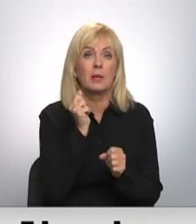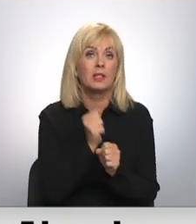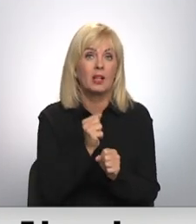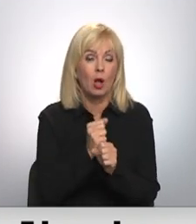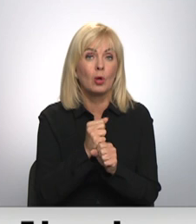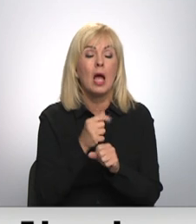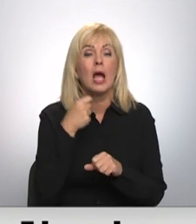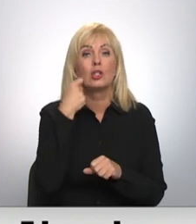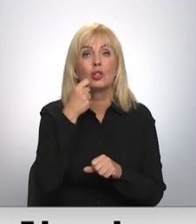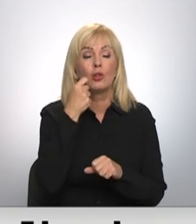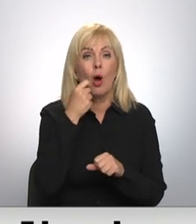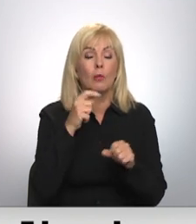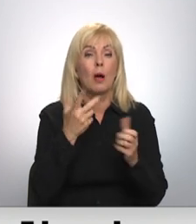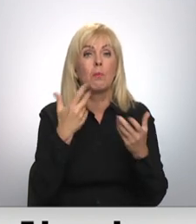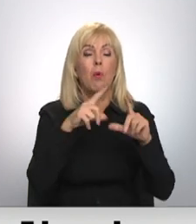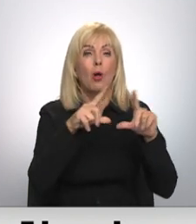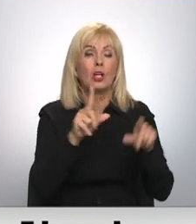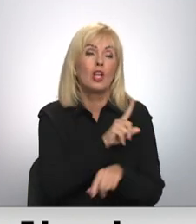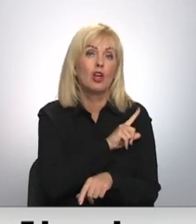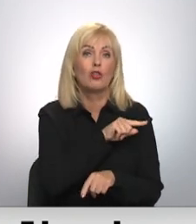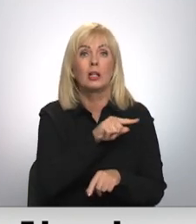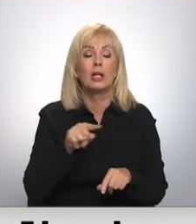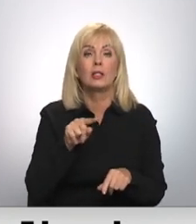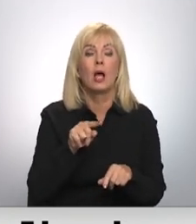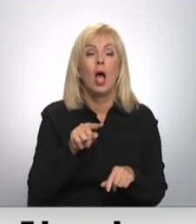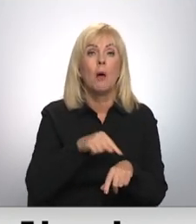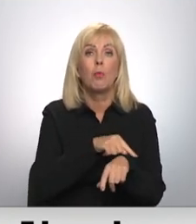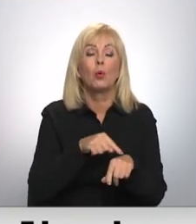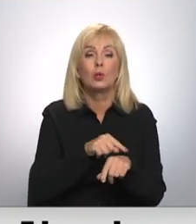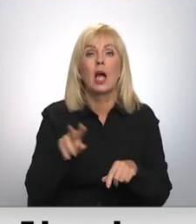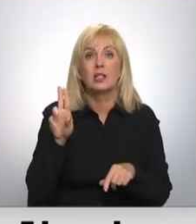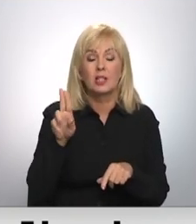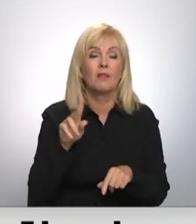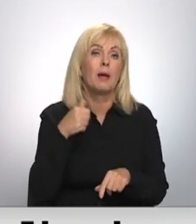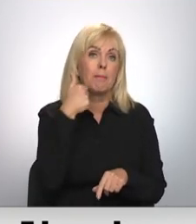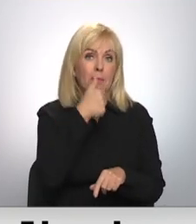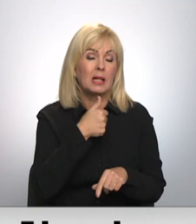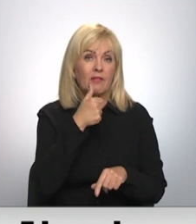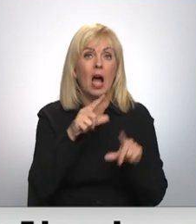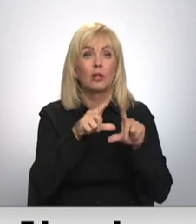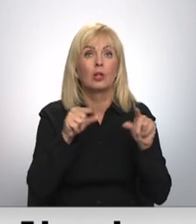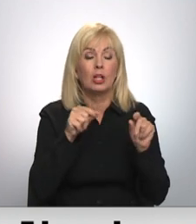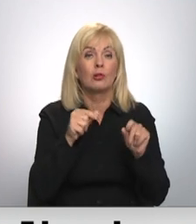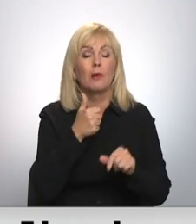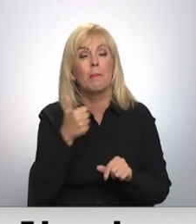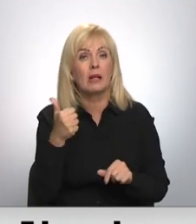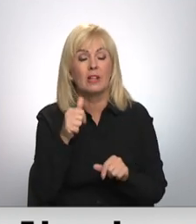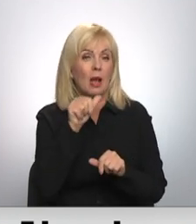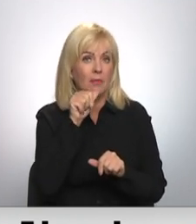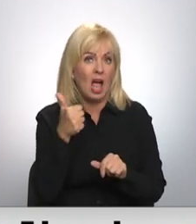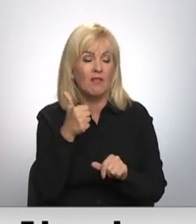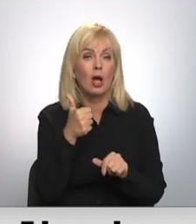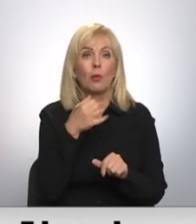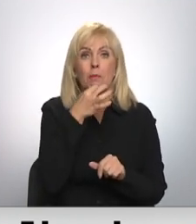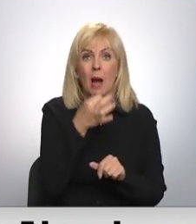tomatoloģiskā poliklīnika dežūražīmā līdz pūkstenu diviem dienā. Ir privātās prakses, bet par viņiem es neko nevaru pateikt. Mēs